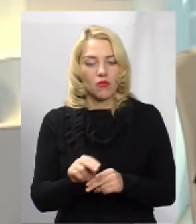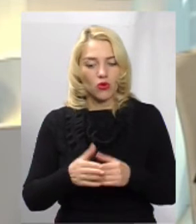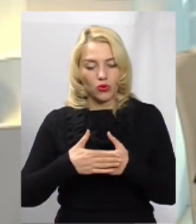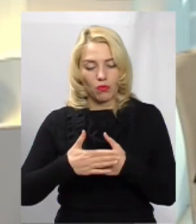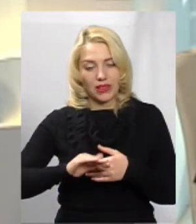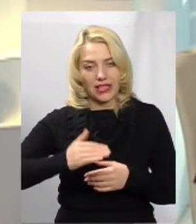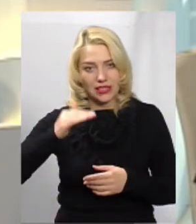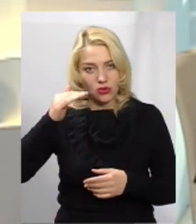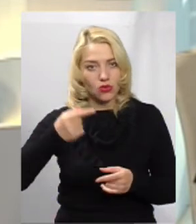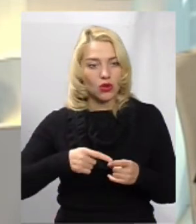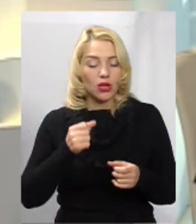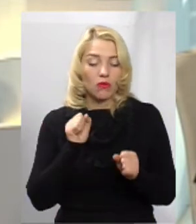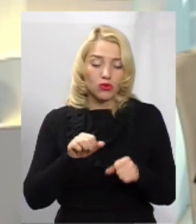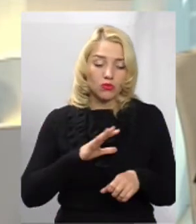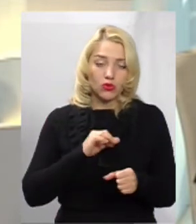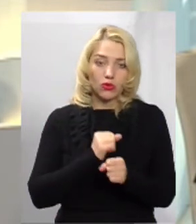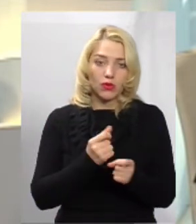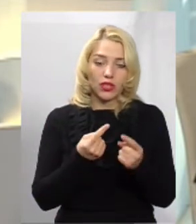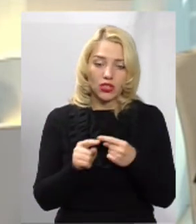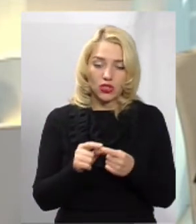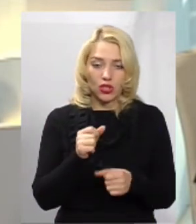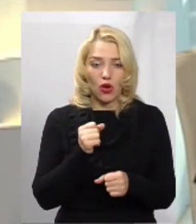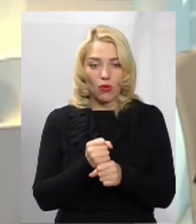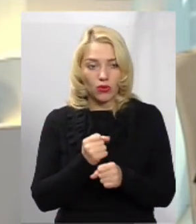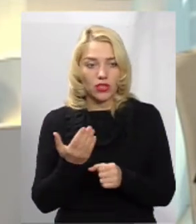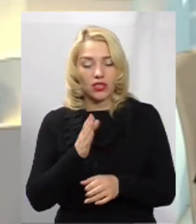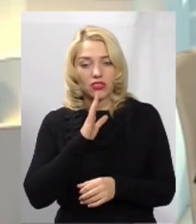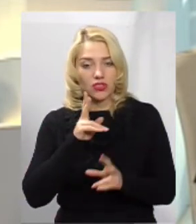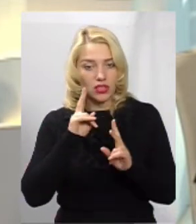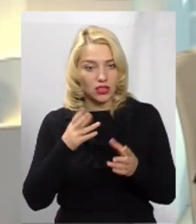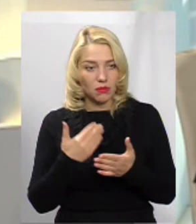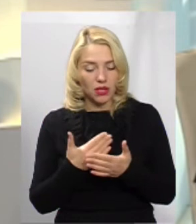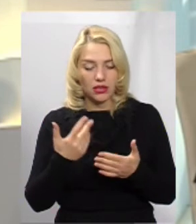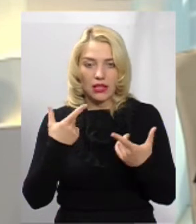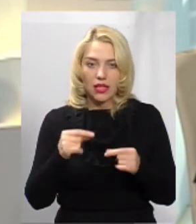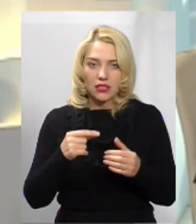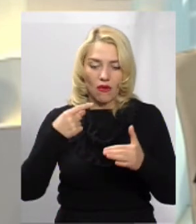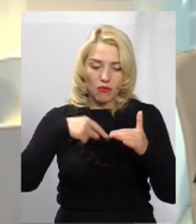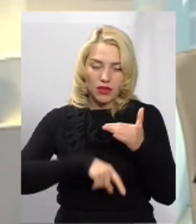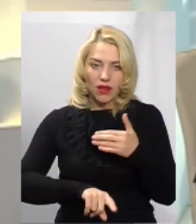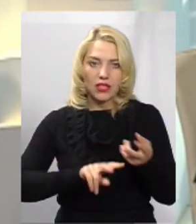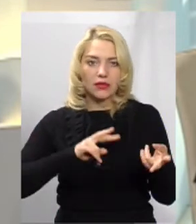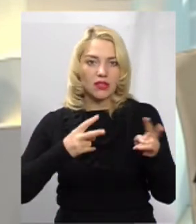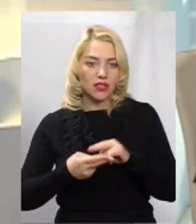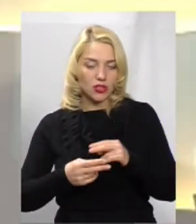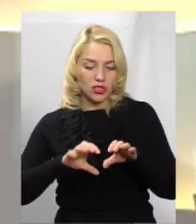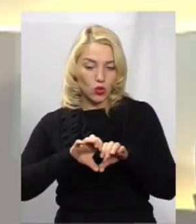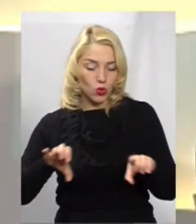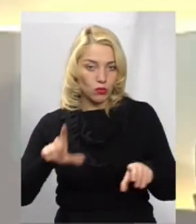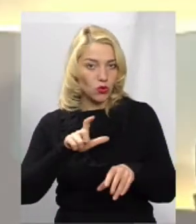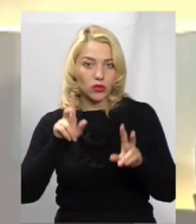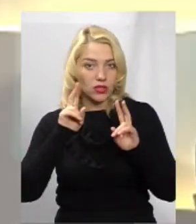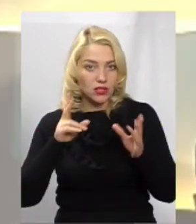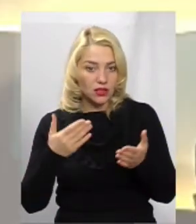під'їзду, дійснювалися якісь інші роботи на будинку, про яку пані не знає. Наприклад, десь в підвалі замінювалися труби. Люди не завжди знають.